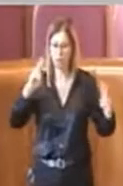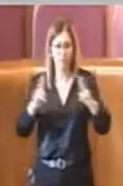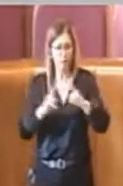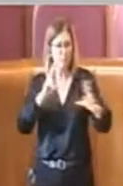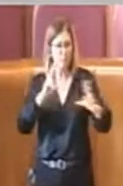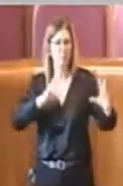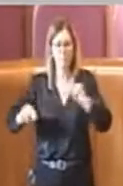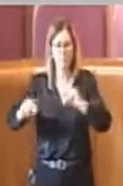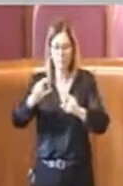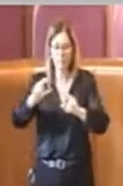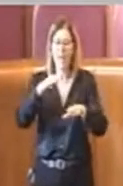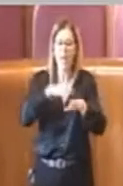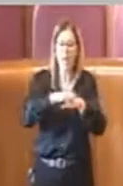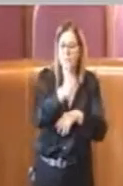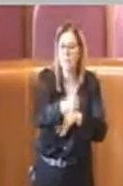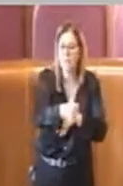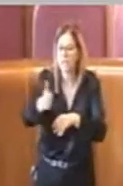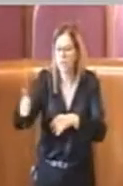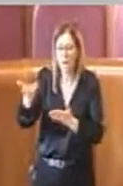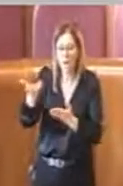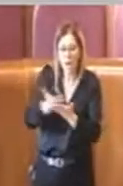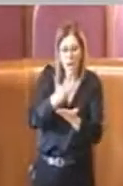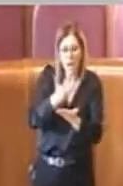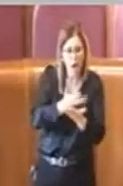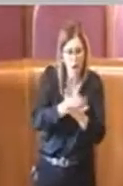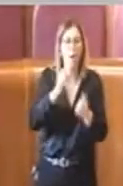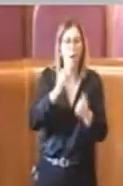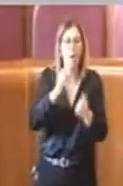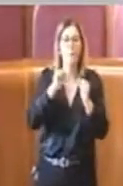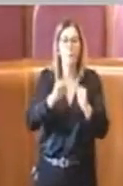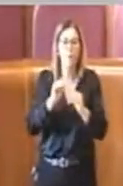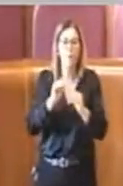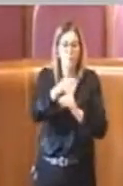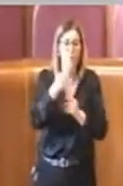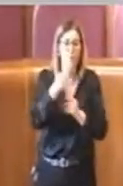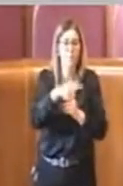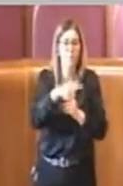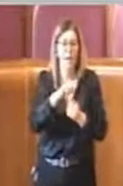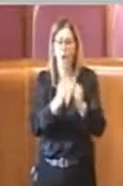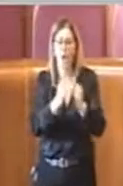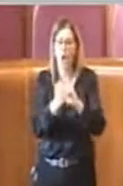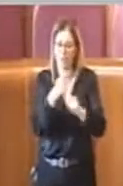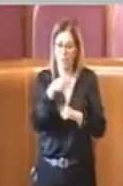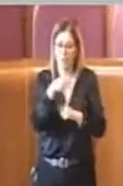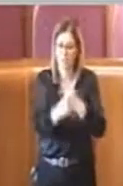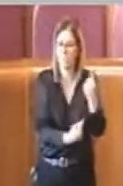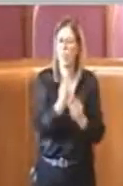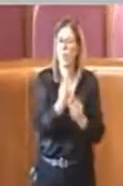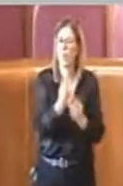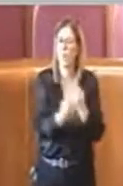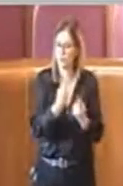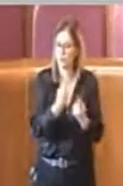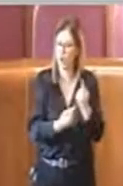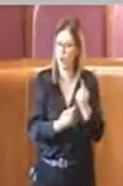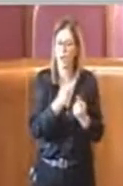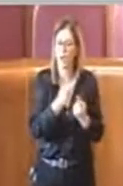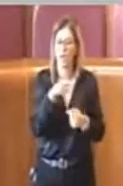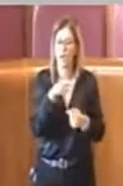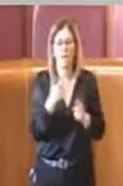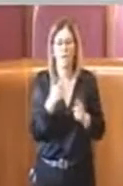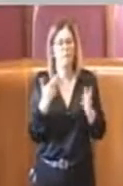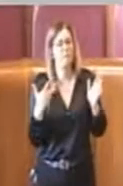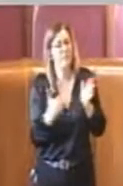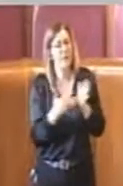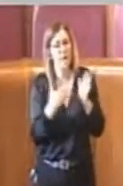insieme le proprie esperienze per contrastare con maggiore forza questo fenomeno che è un fenomeno che dà estremamente fastidio